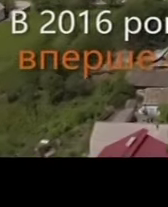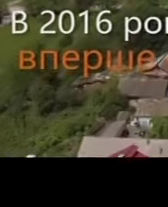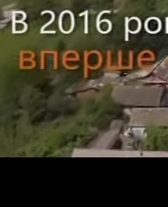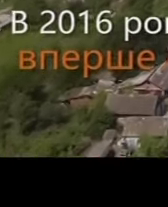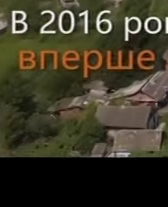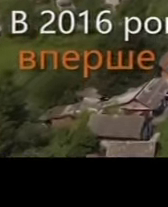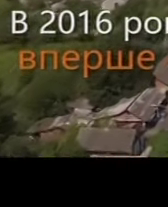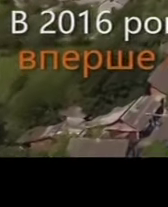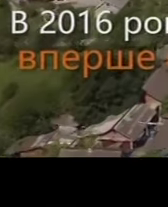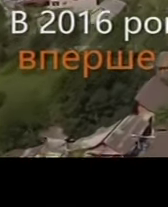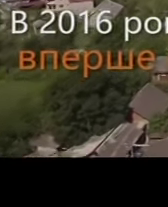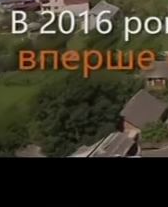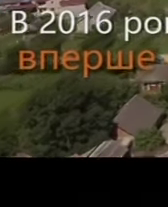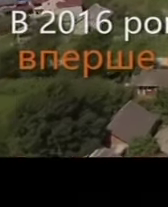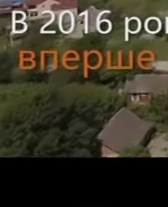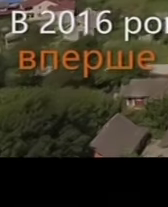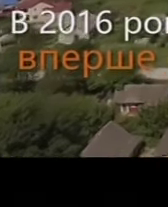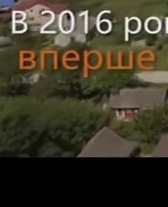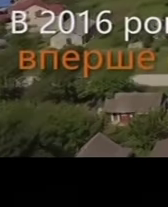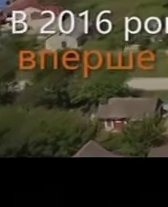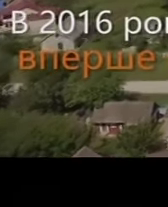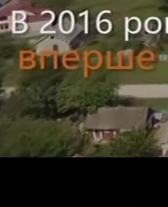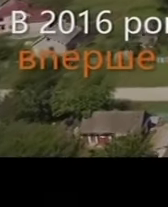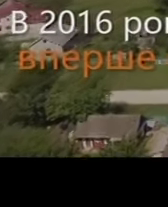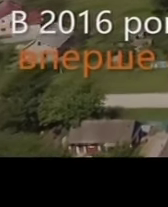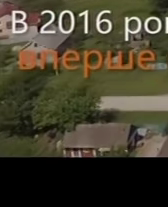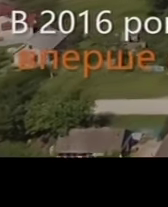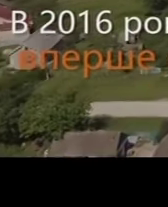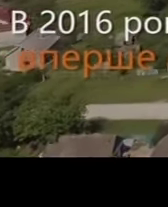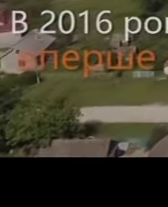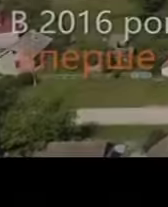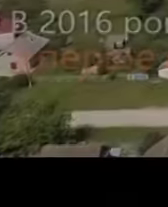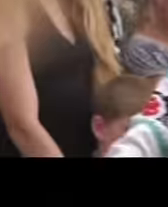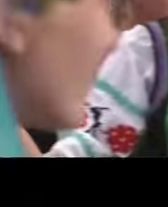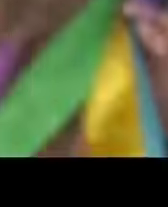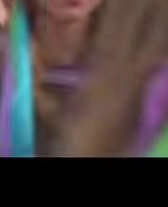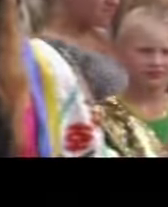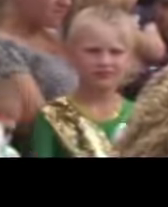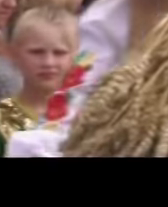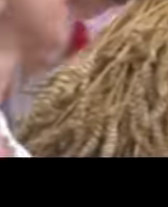роженьку червону.